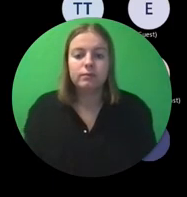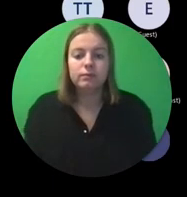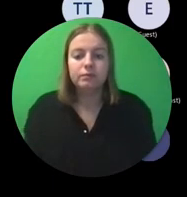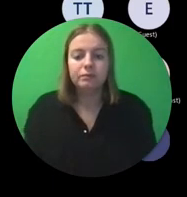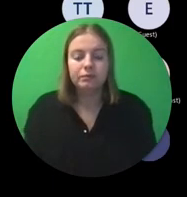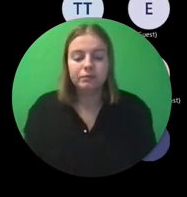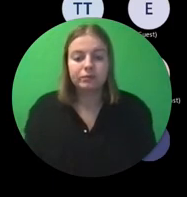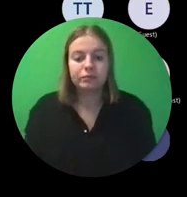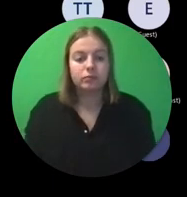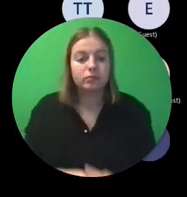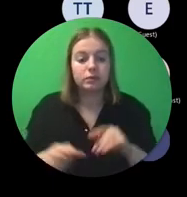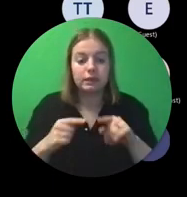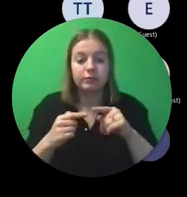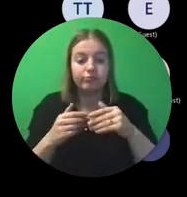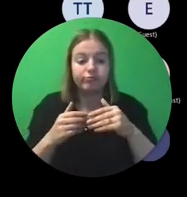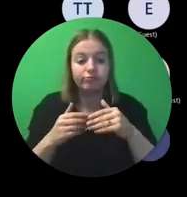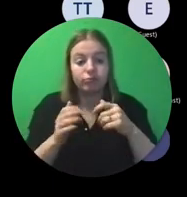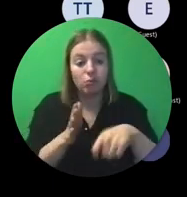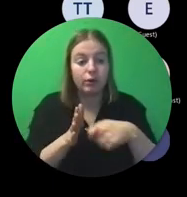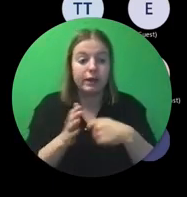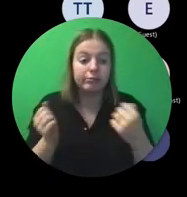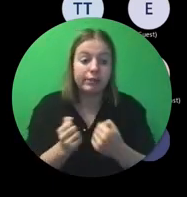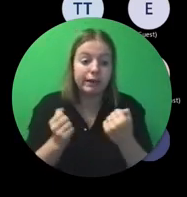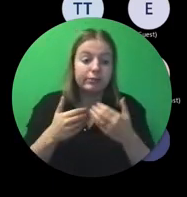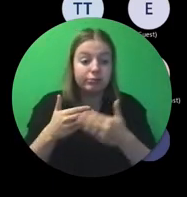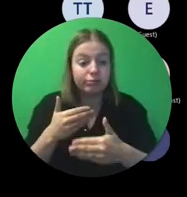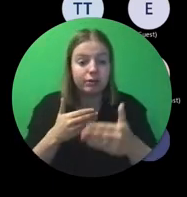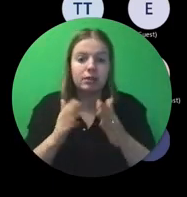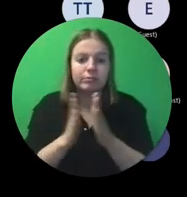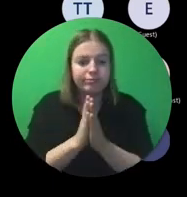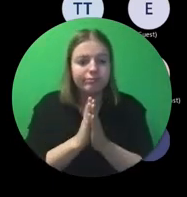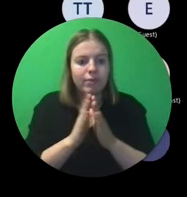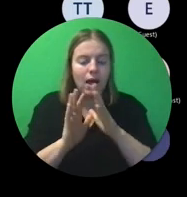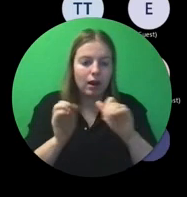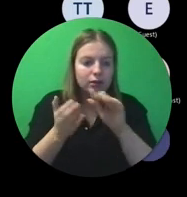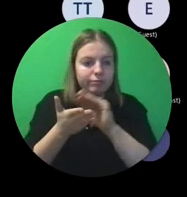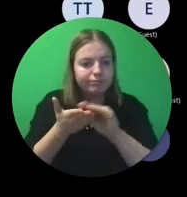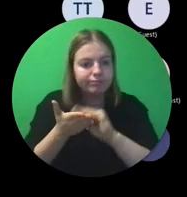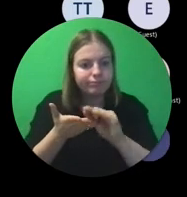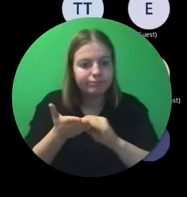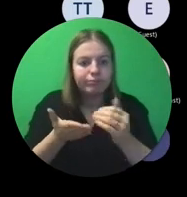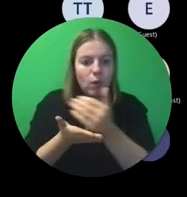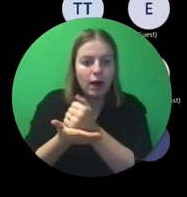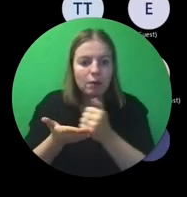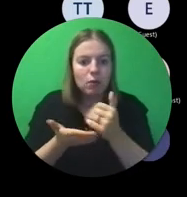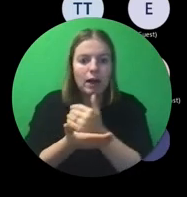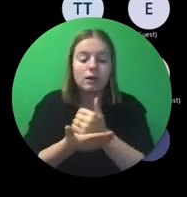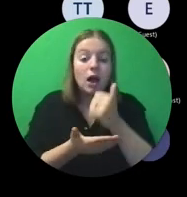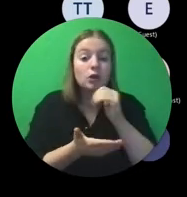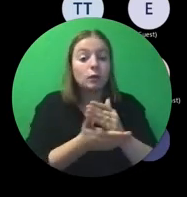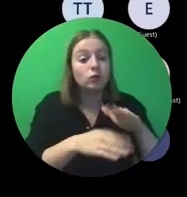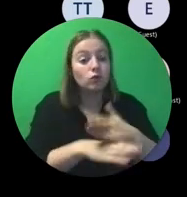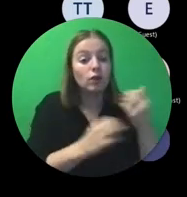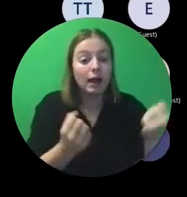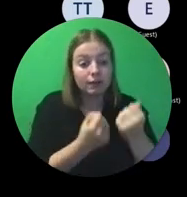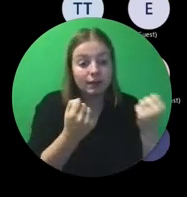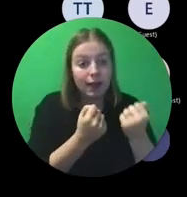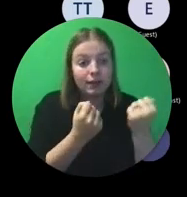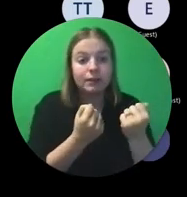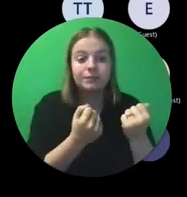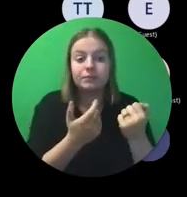Dus in de loop van het project, hou dat bij. Maak van elke activiteit die je gedaan hebt, maak daar